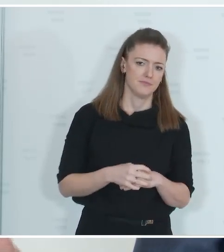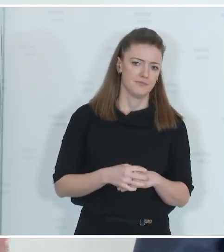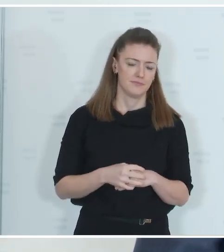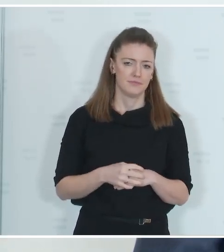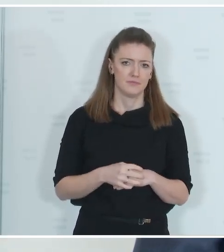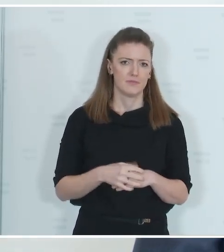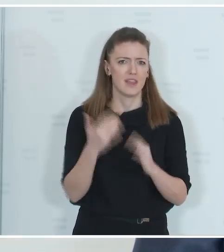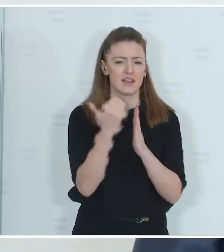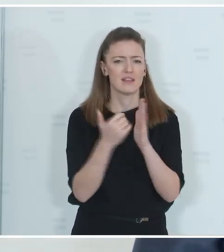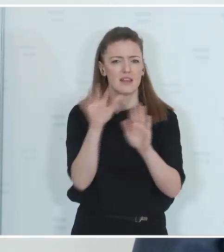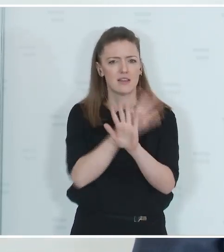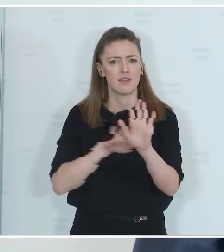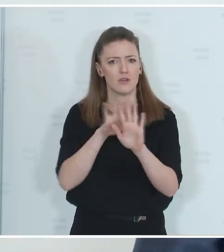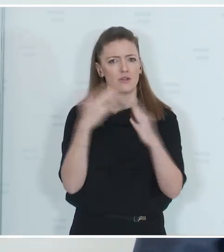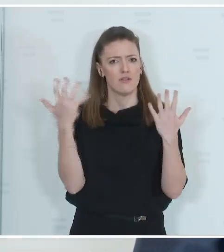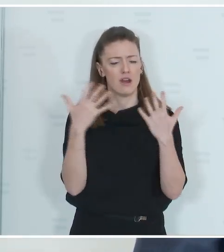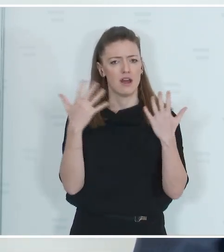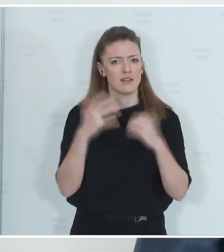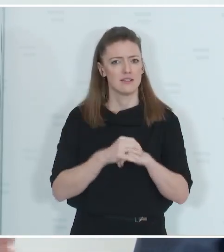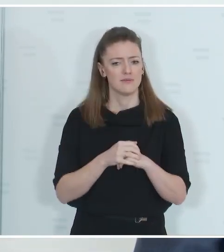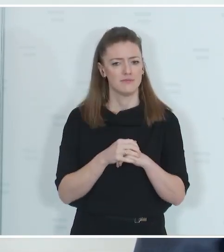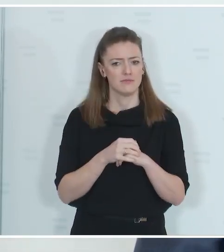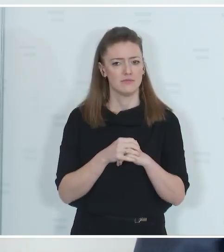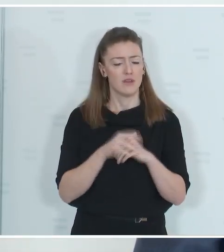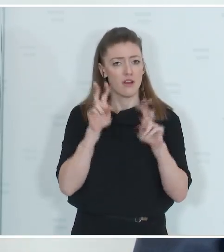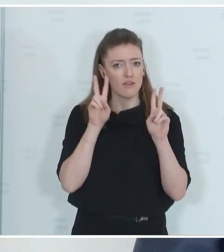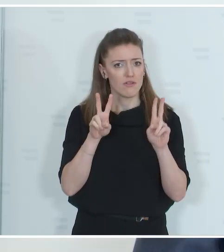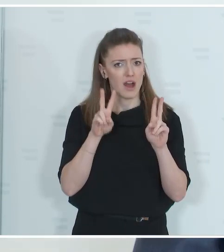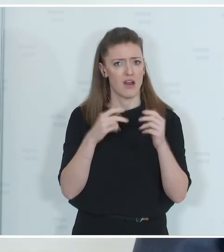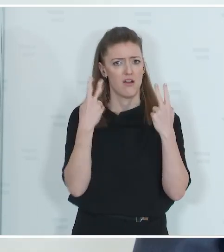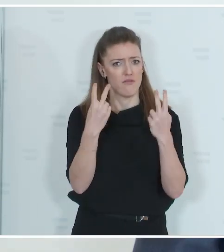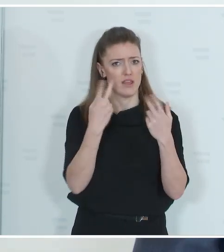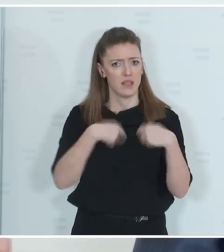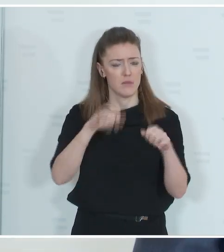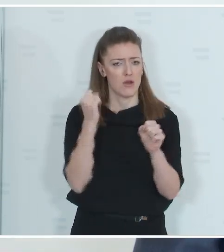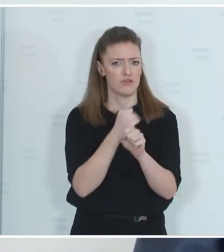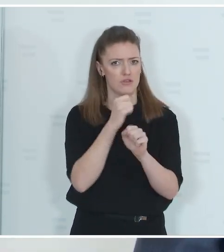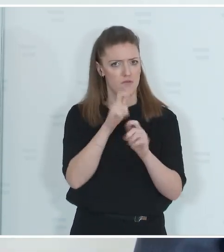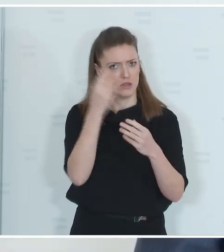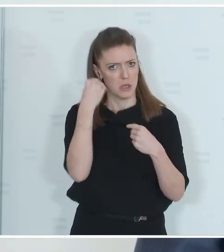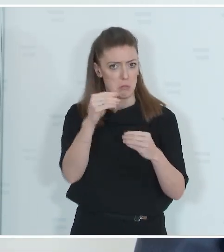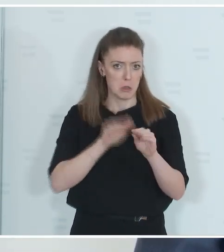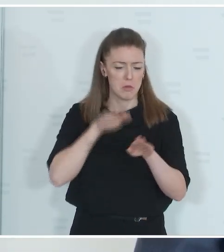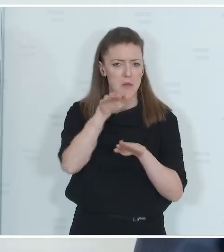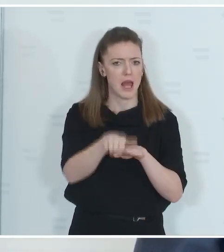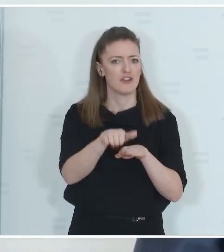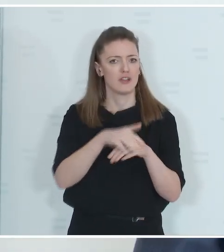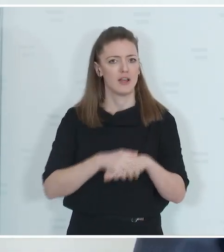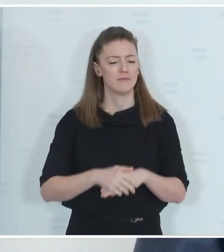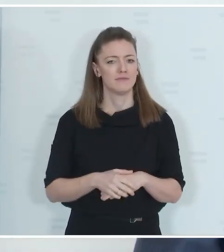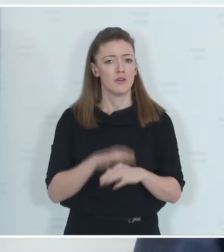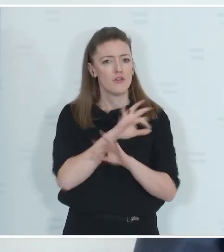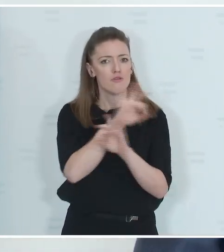Gesetz verbirgt sich in Wahrheit ein wichtiger Baustein, man kann fast sagen Meilenstein für